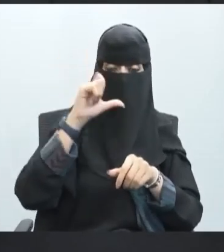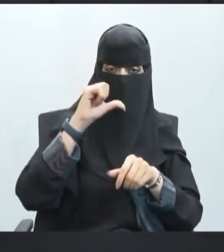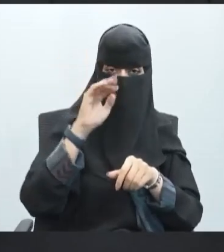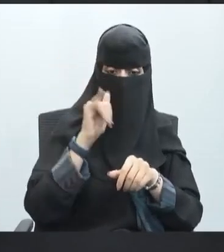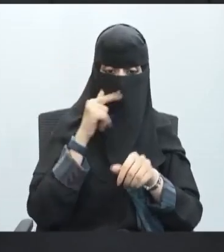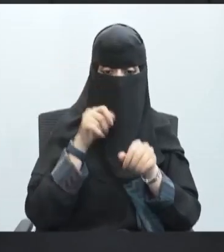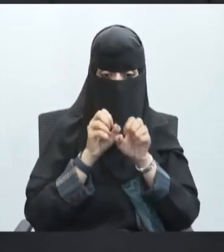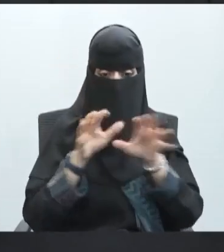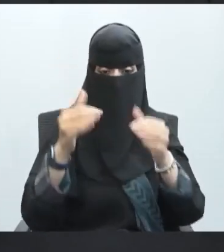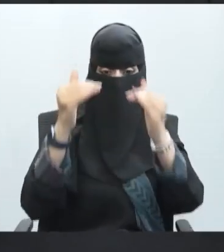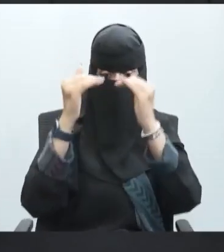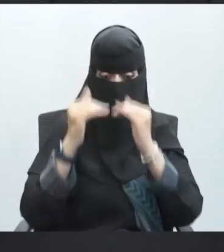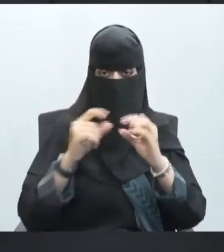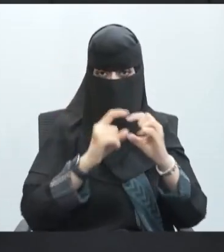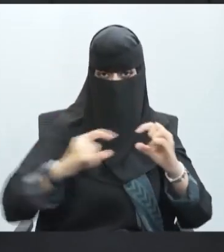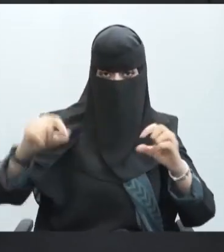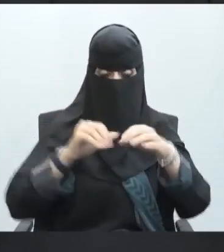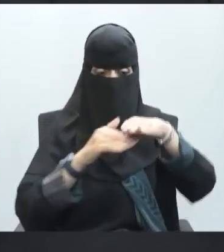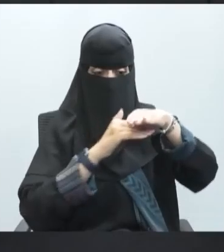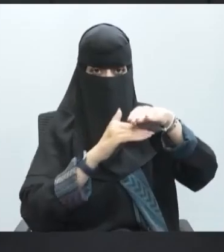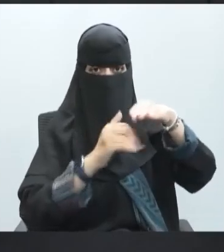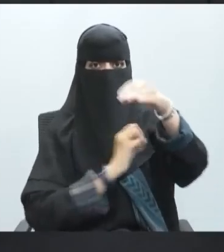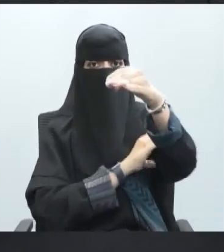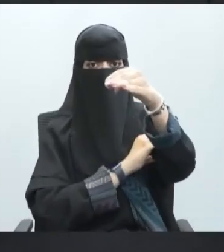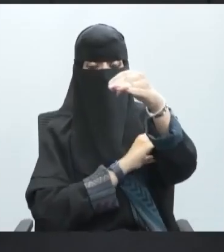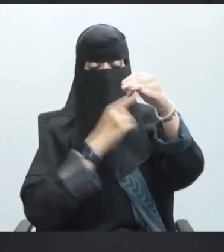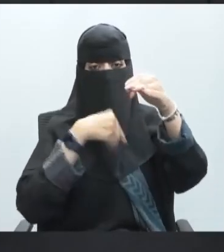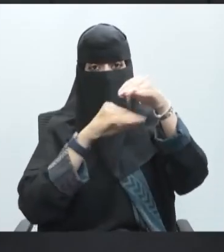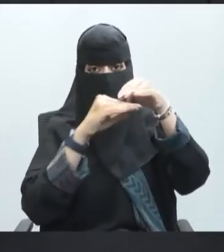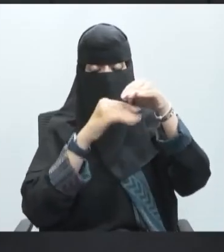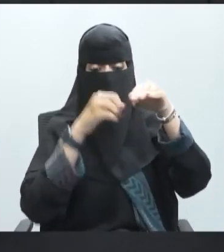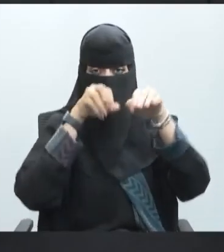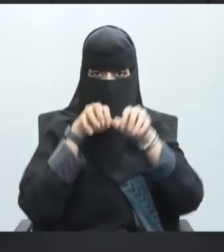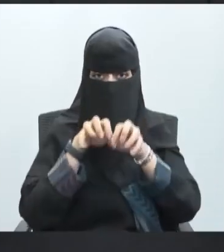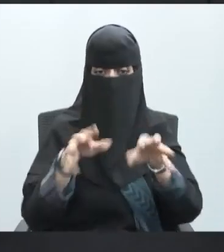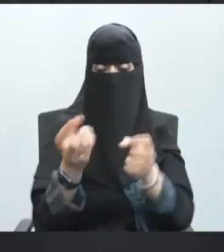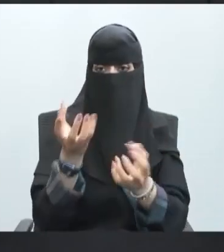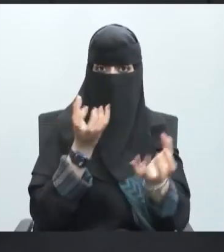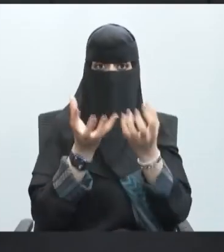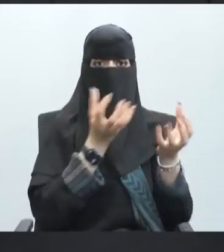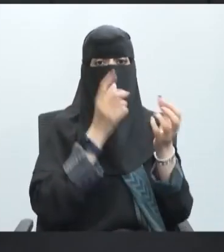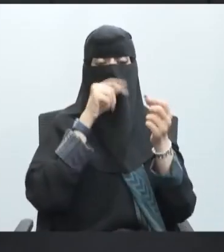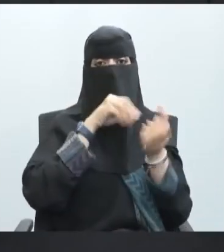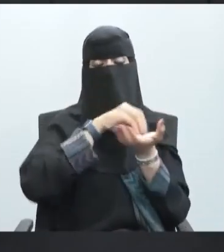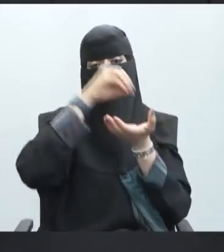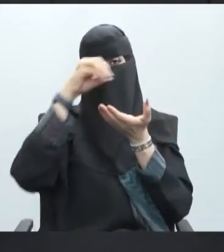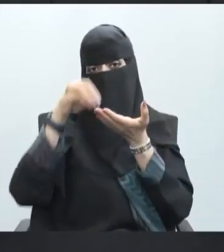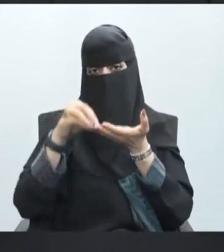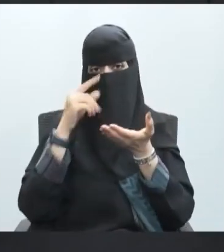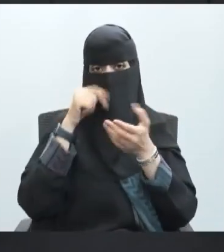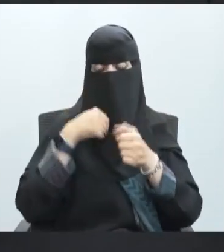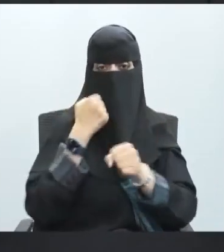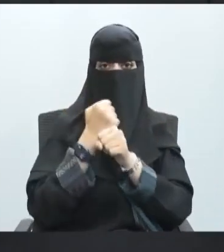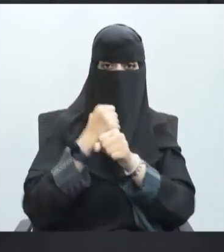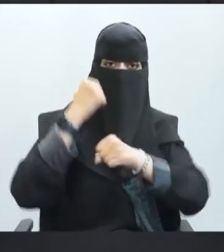الخلايا فتنتقل إلى العضلة سوف تنتقل من الجزء العصبي إلى الجزء العضلي وهناك مستقبلات لها بمعنى سوف ينتقل